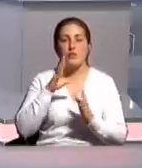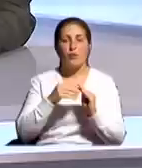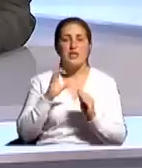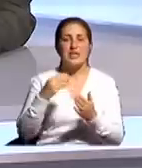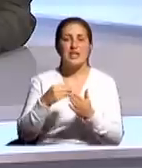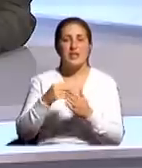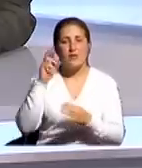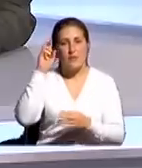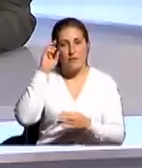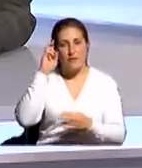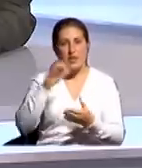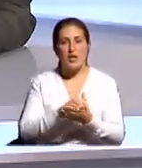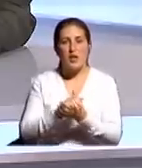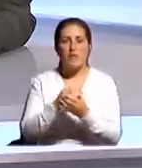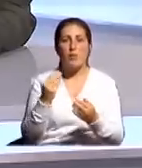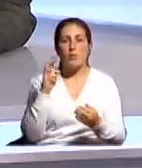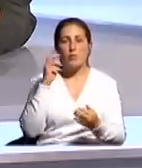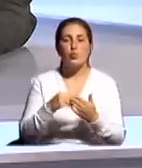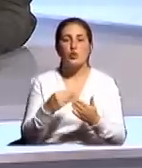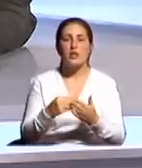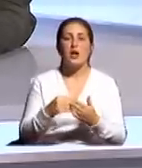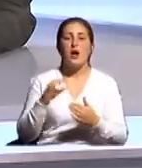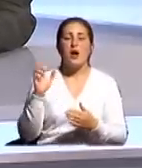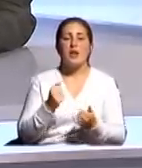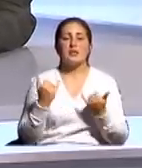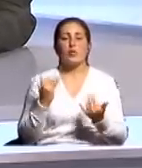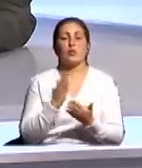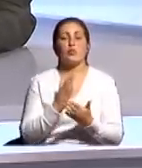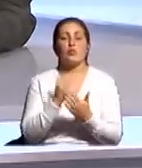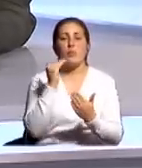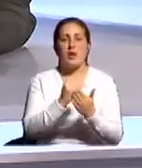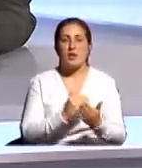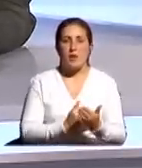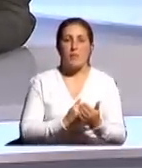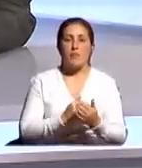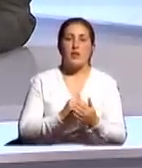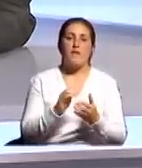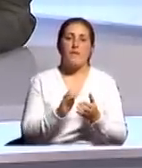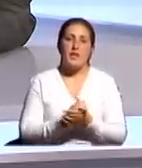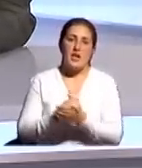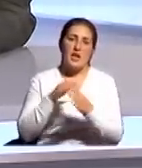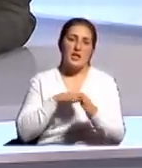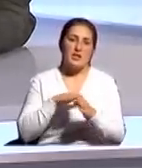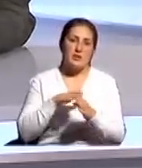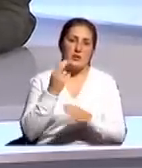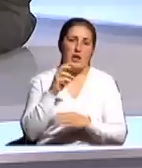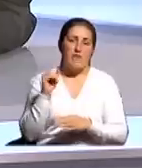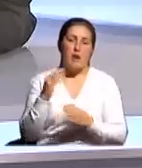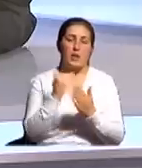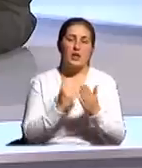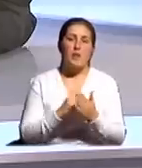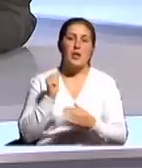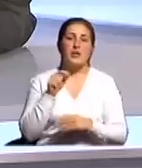бюджета. Сегодня существует программа, федеральная целевая программа по развитию Крыма, и там